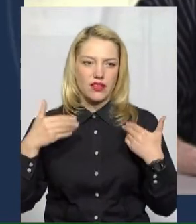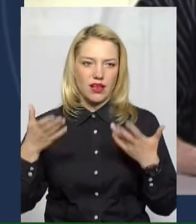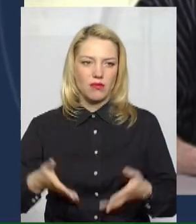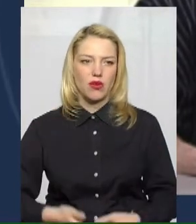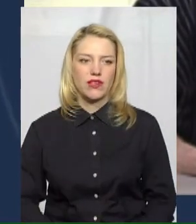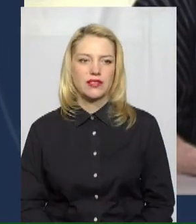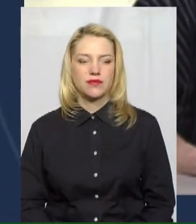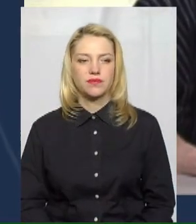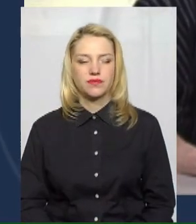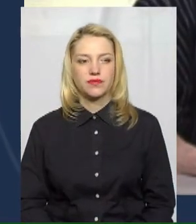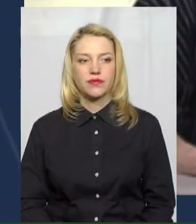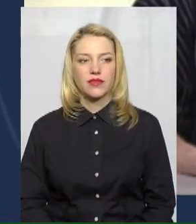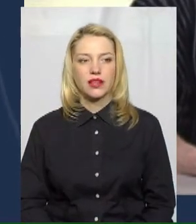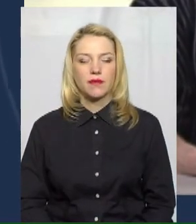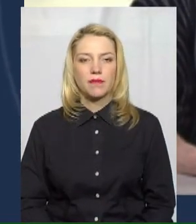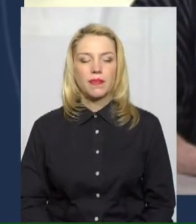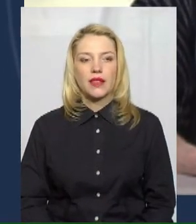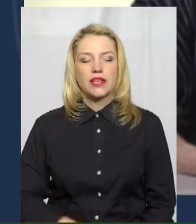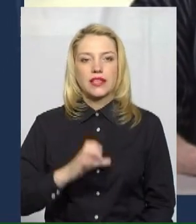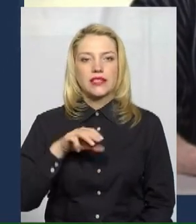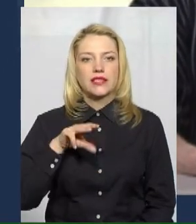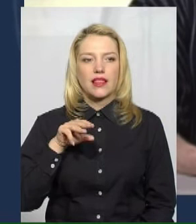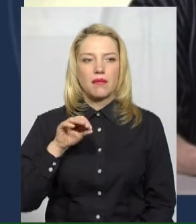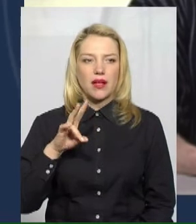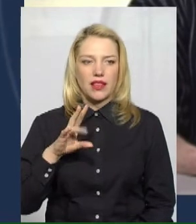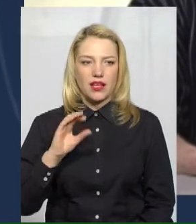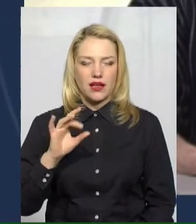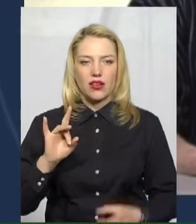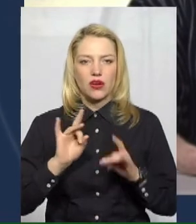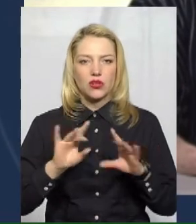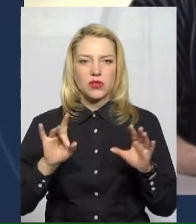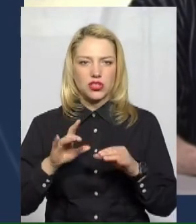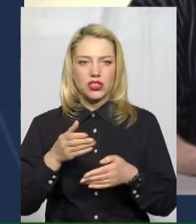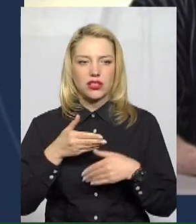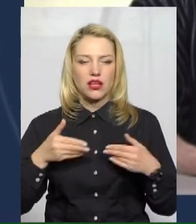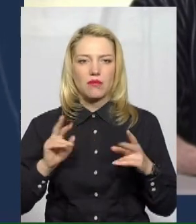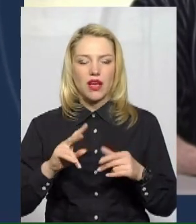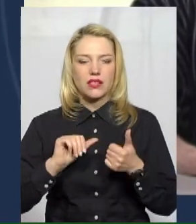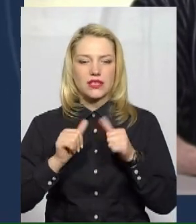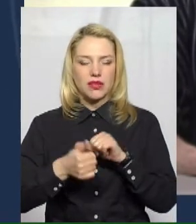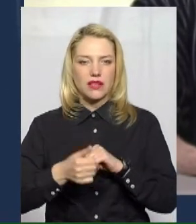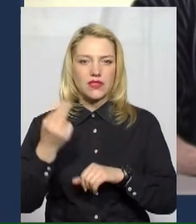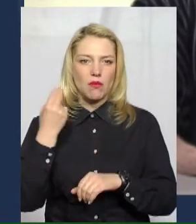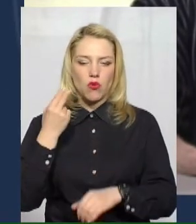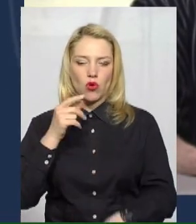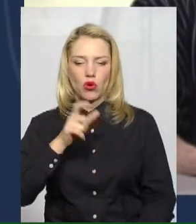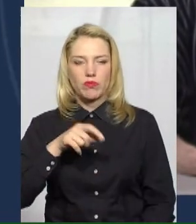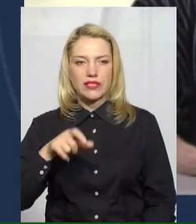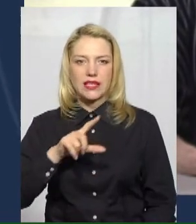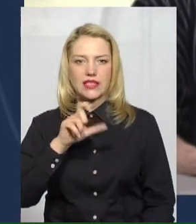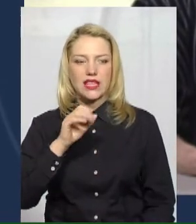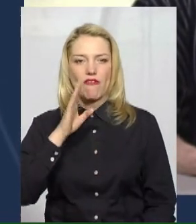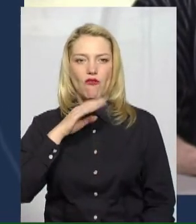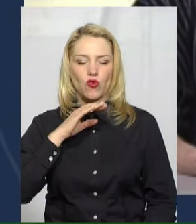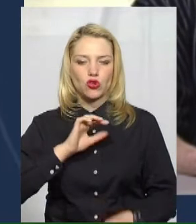Пане Степане, розкажіть нам, як змінився борг містян за водопостачання і